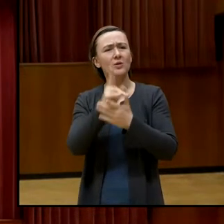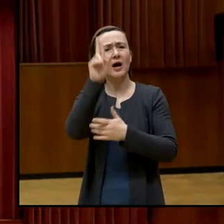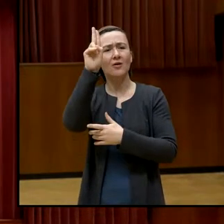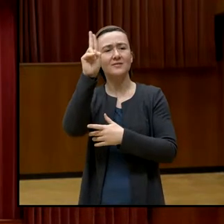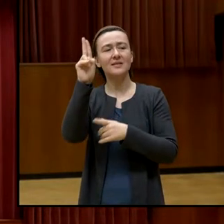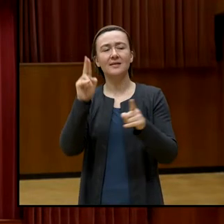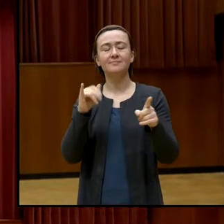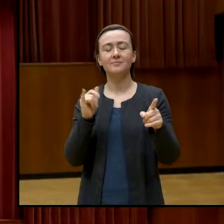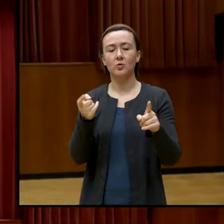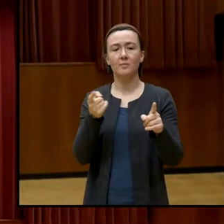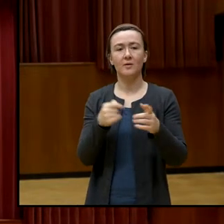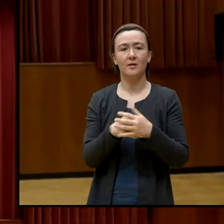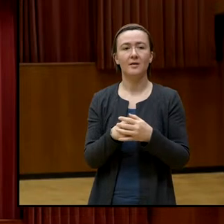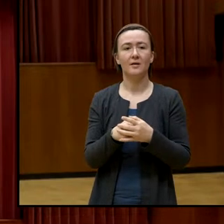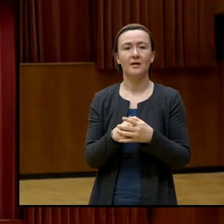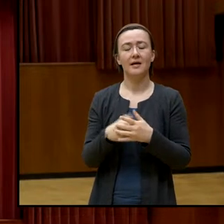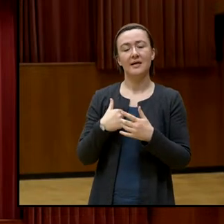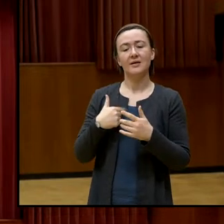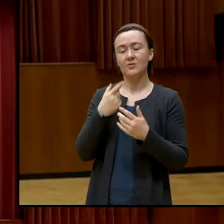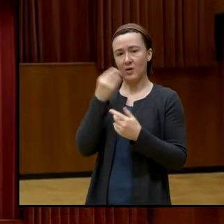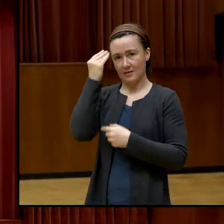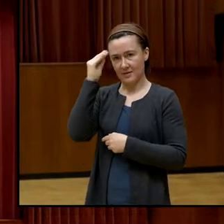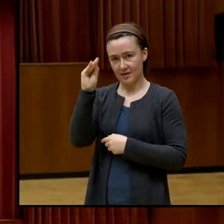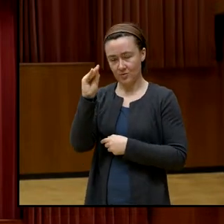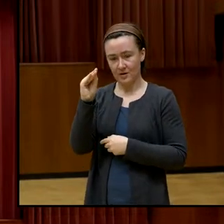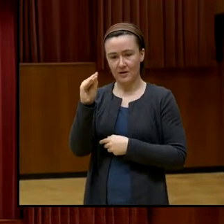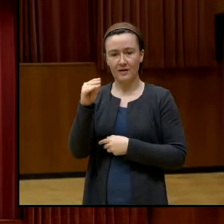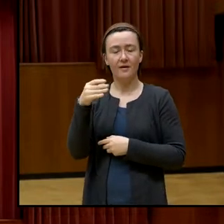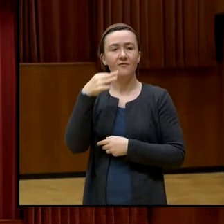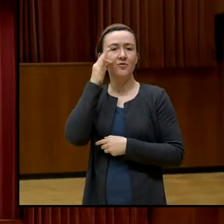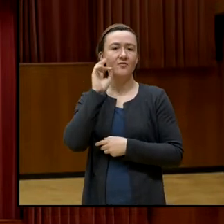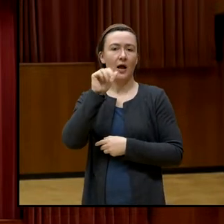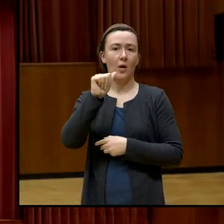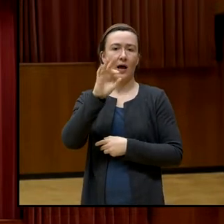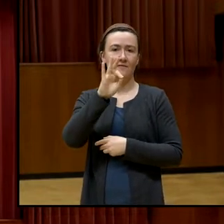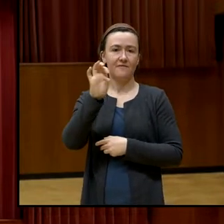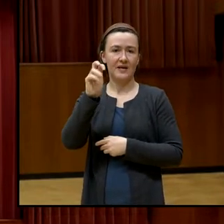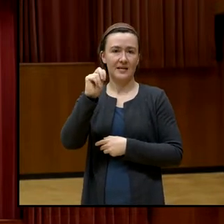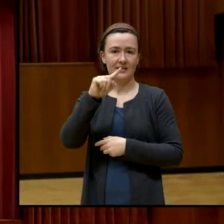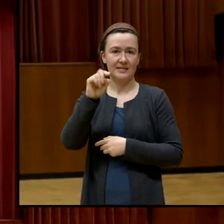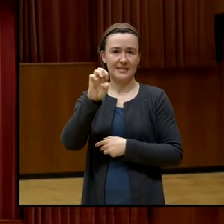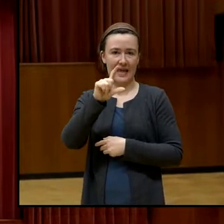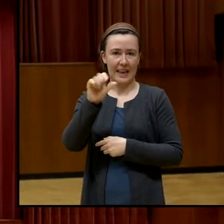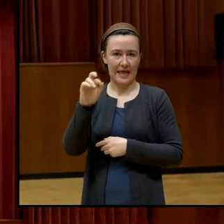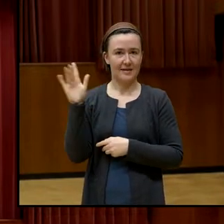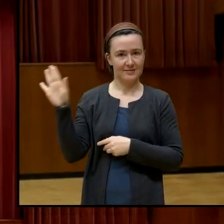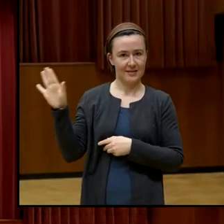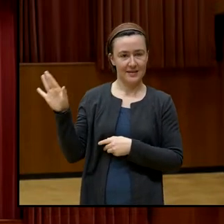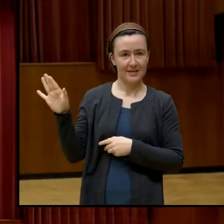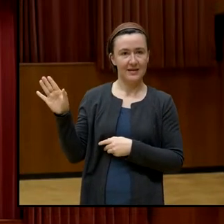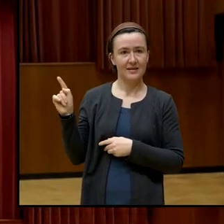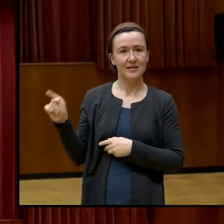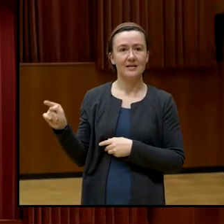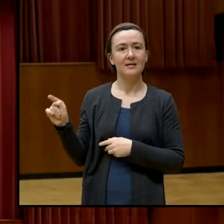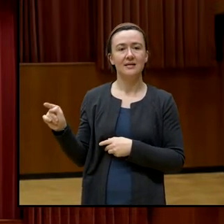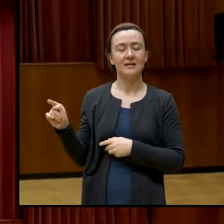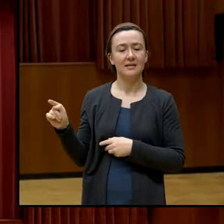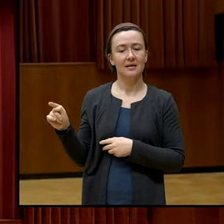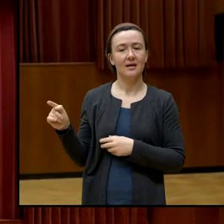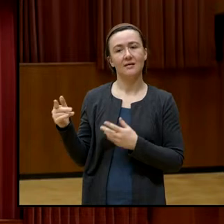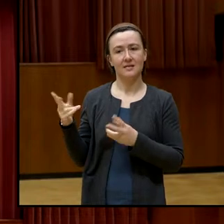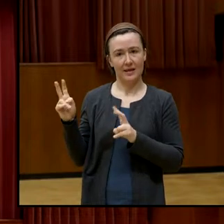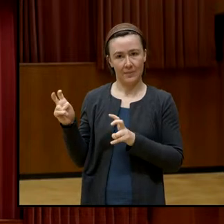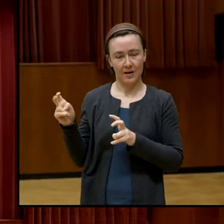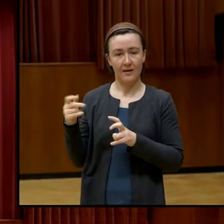Und zwar zum Thema von der Frau Affenzeller. Erstens mal zur Frage, die vorhin gestellt wurde über Chat. Die Antwort ist meines Erachtens relativ